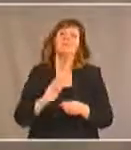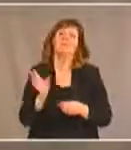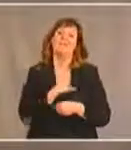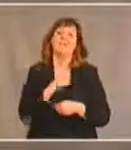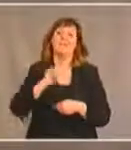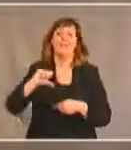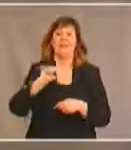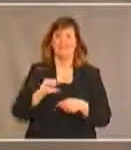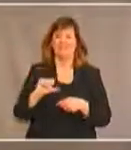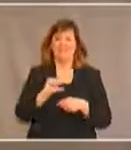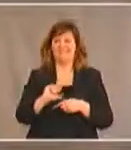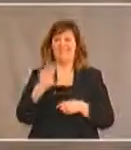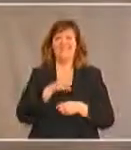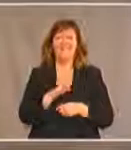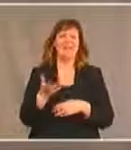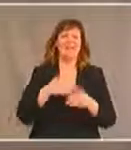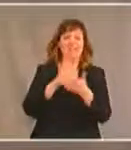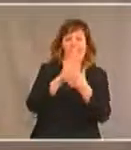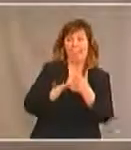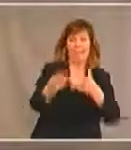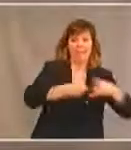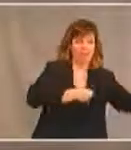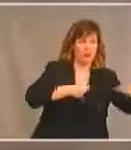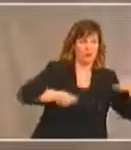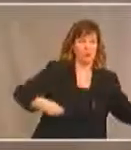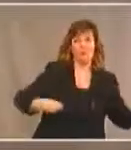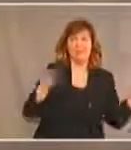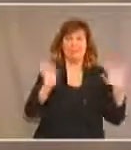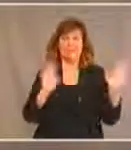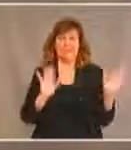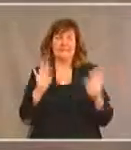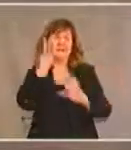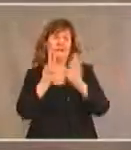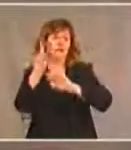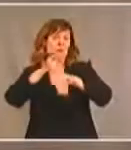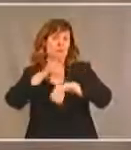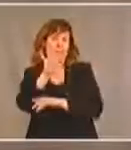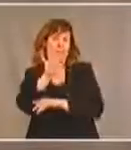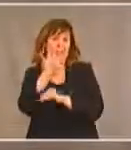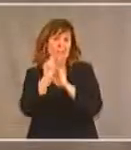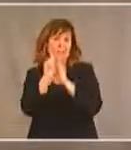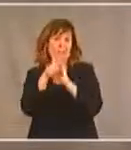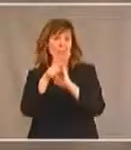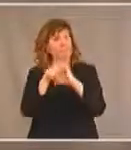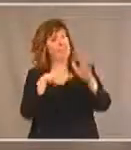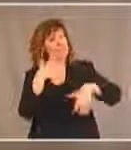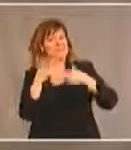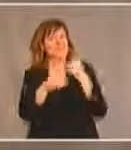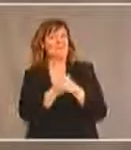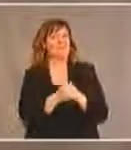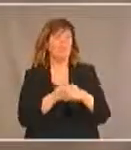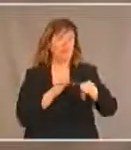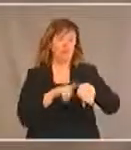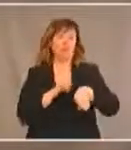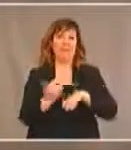à autant de questions que possible. Nous avons prévu 40 minutes à cette fin pour le moment en cependant. Donc, voilà, le temps